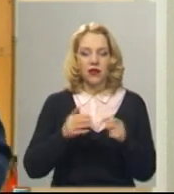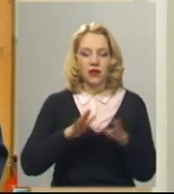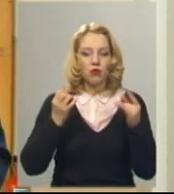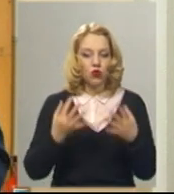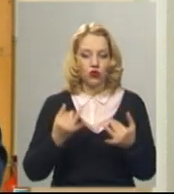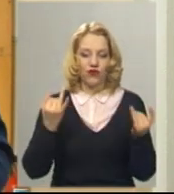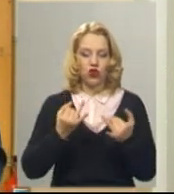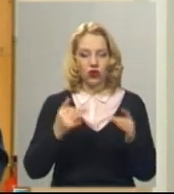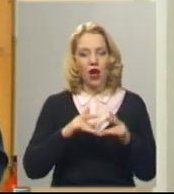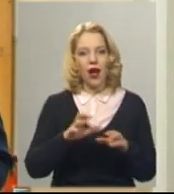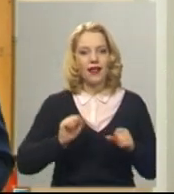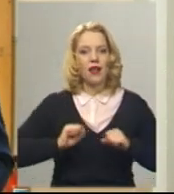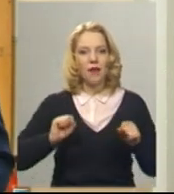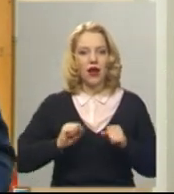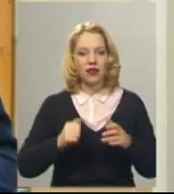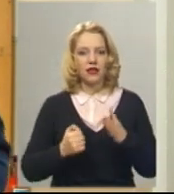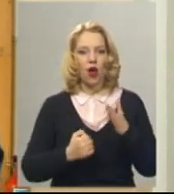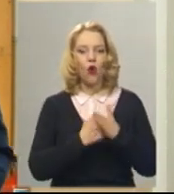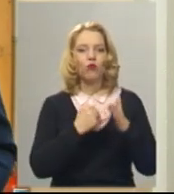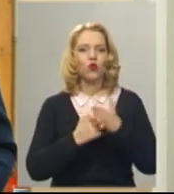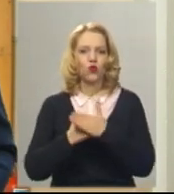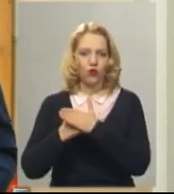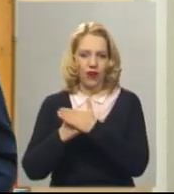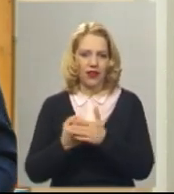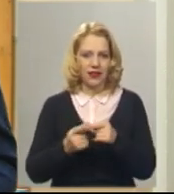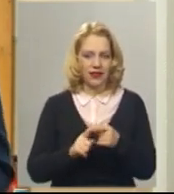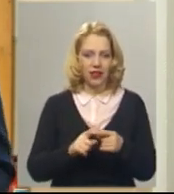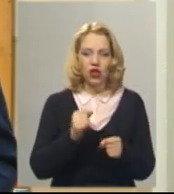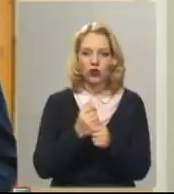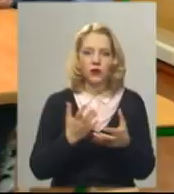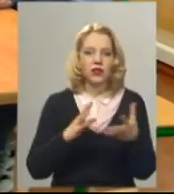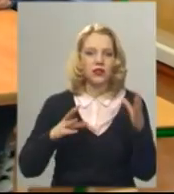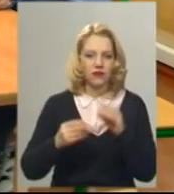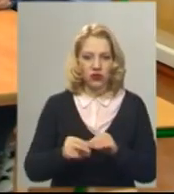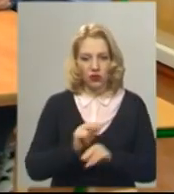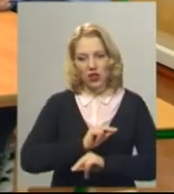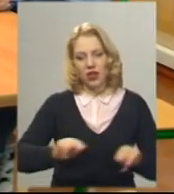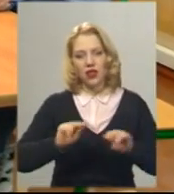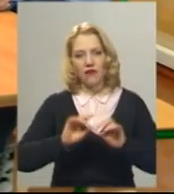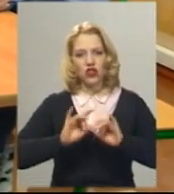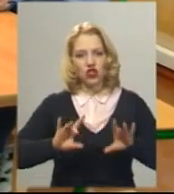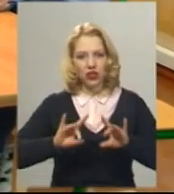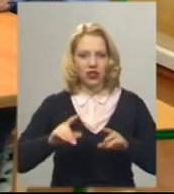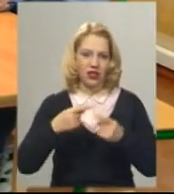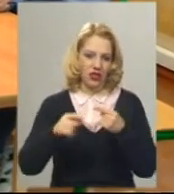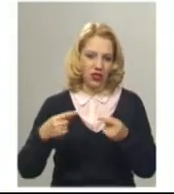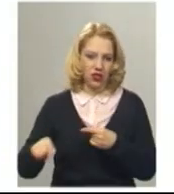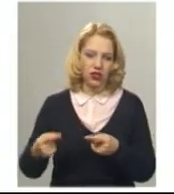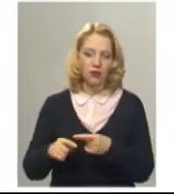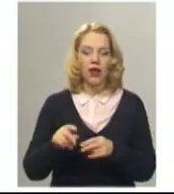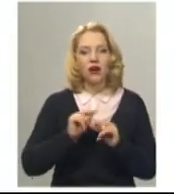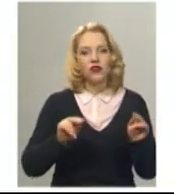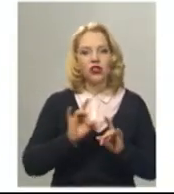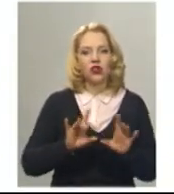намагатися обґрунтувати їх, зробити висновки якісь і навчити цьому іншому. Сергій Тимофійко розповідає, працює за